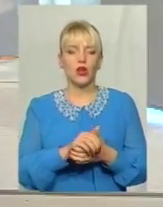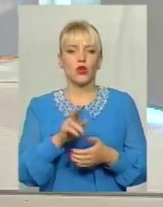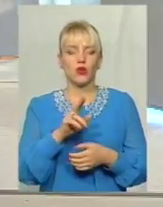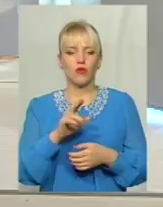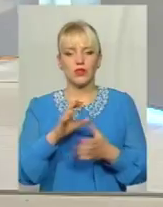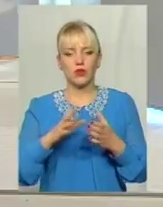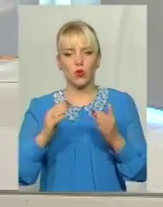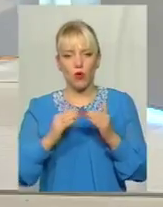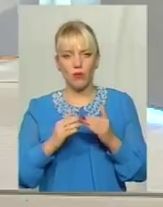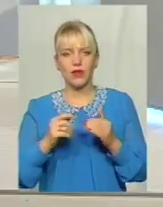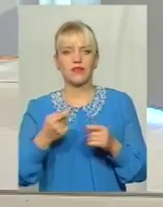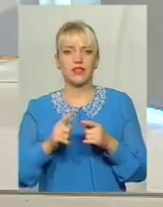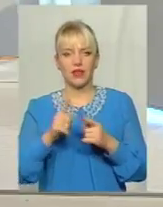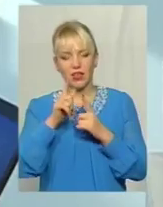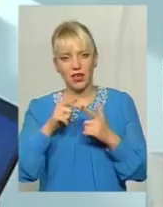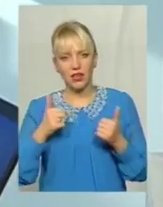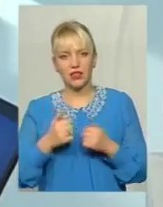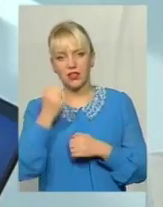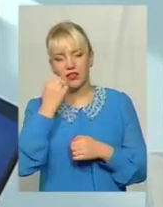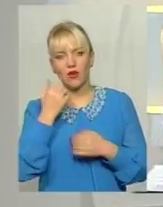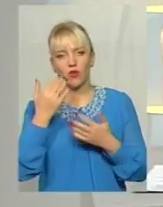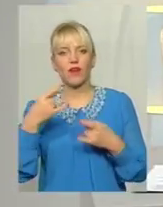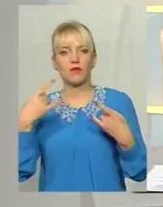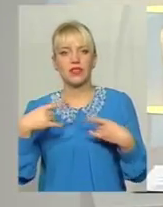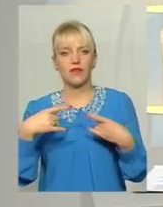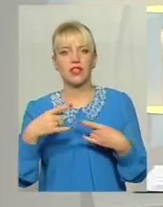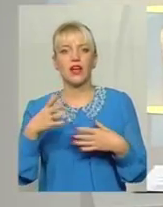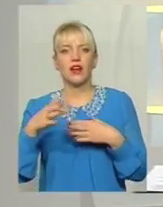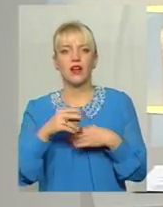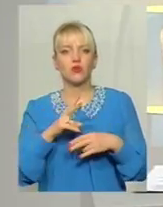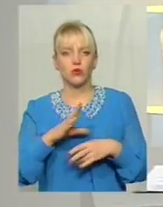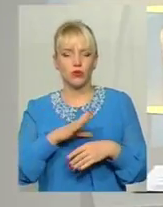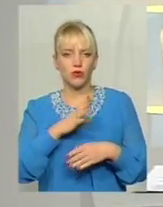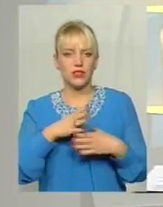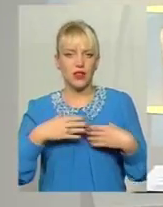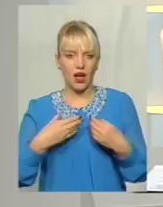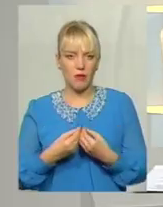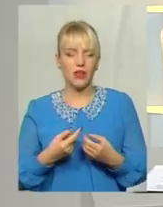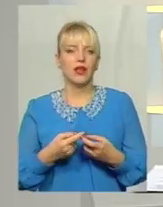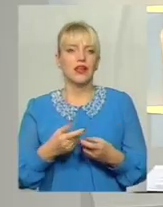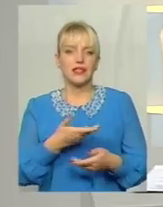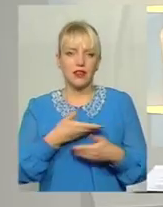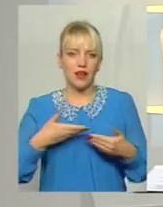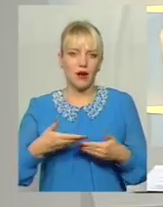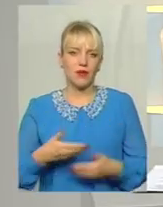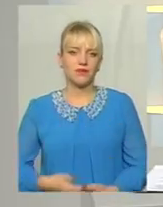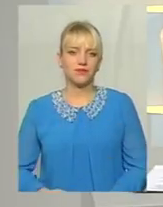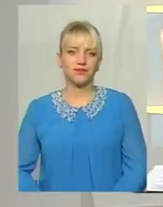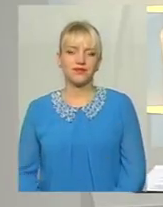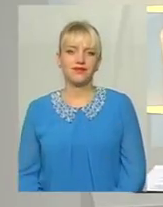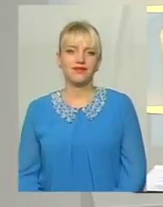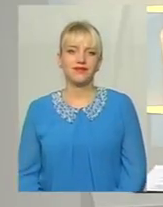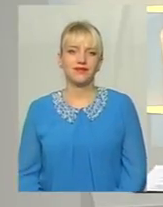І до миру в усьому світі Дякую вам за сьогоднішній ефір Дякую всім хто був із нами Думайте Аналізуйте Робіть правильні висновки Завтра